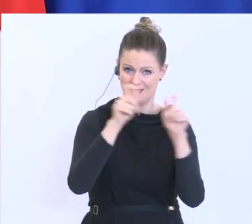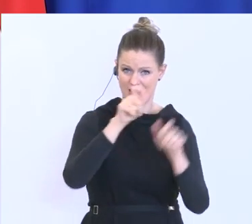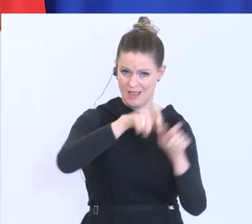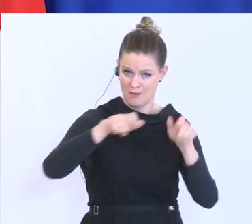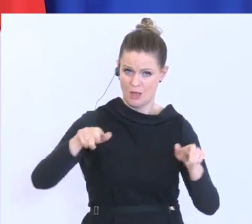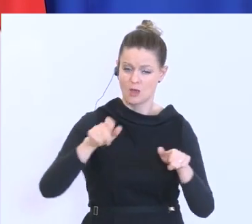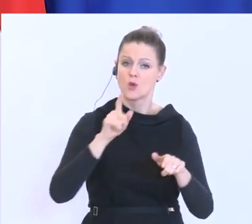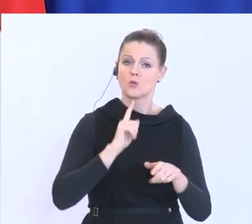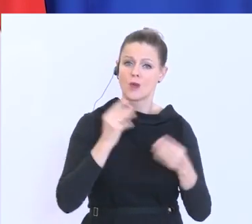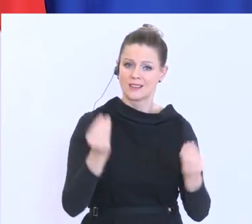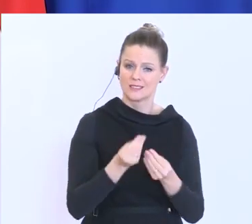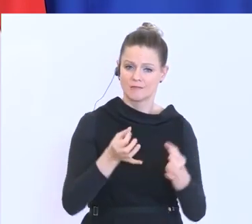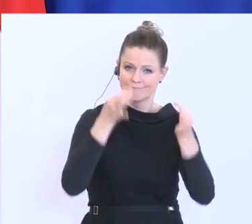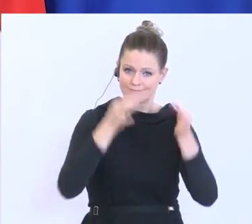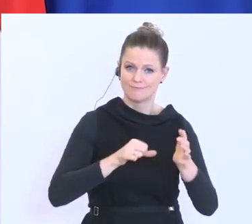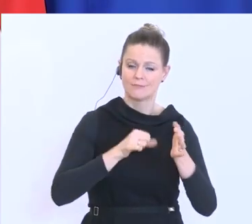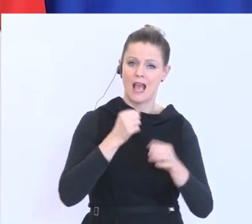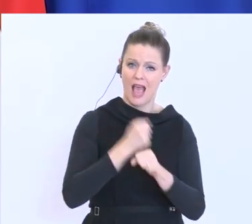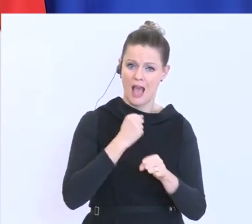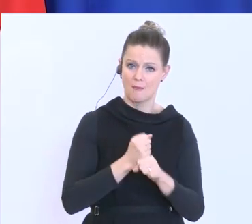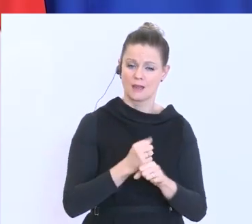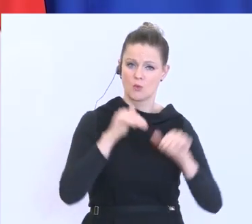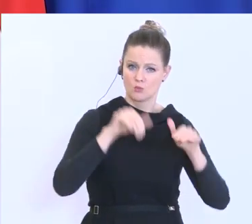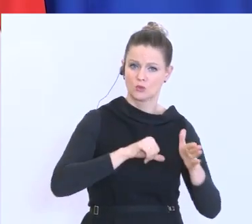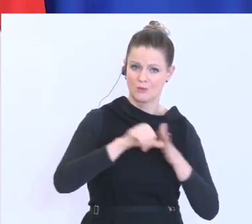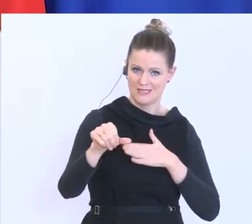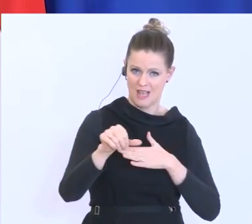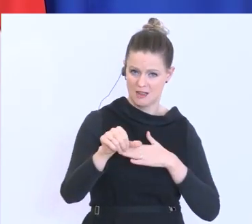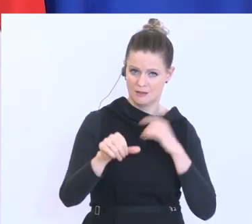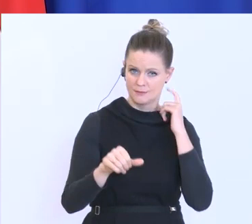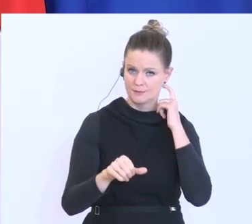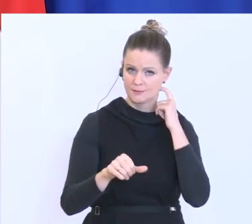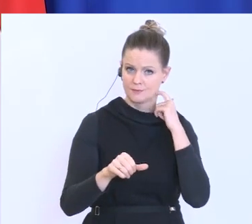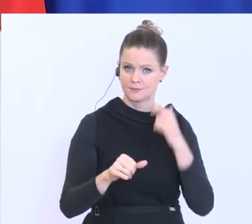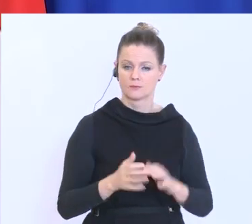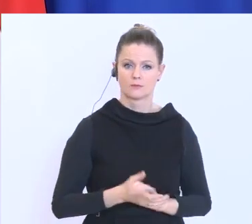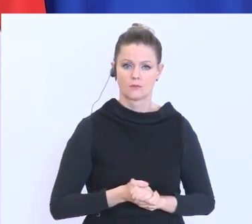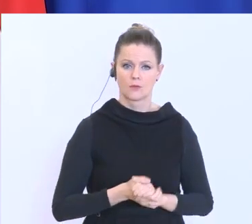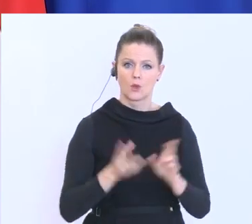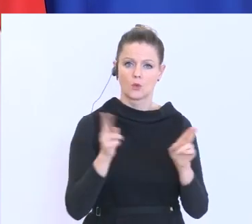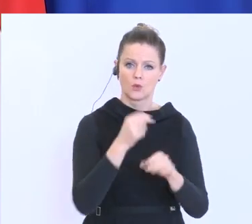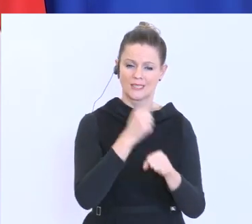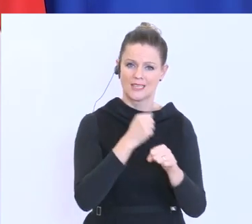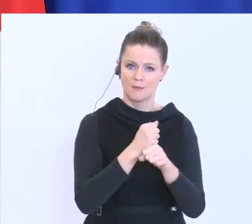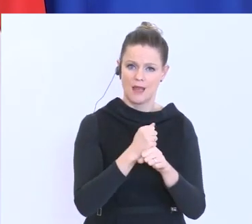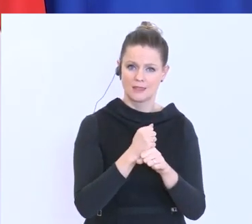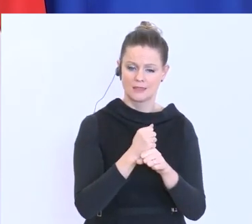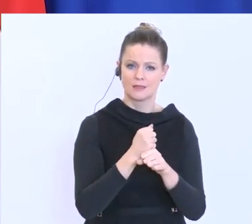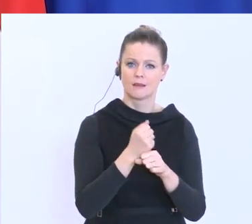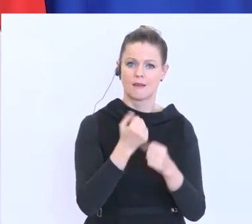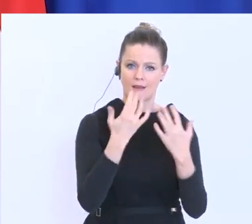erbrachte Arbeitsleistung bezahlen müssen von der Unternehmensseite her. Dieser Kurzarbeitsrechner ist auf www